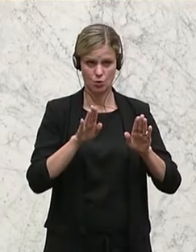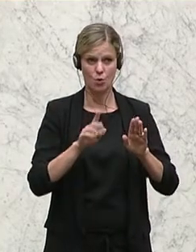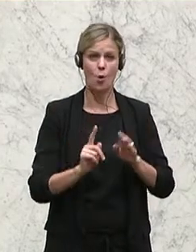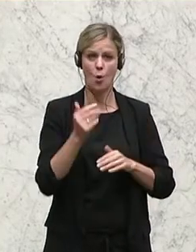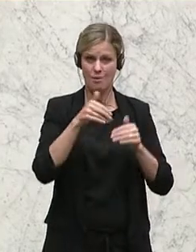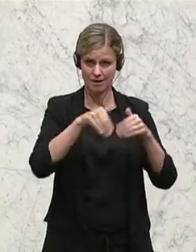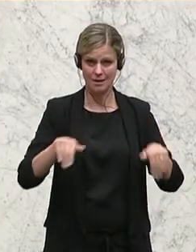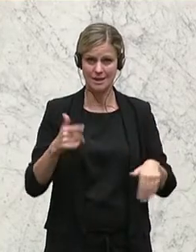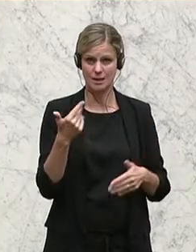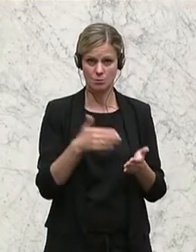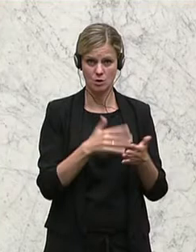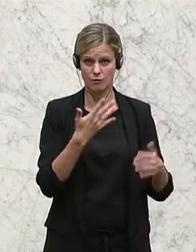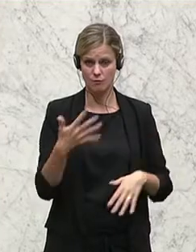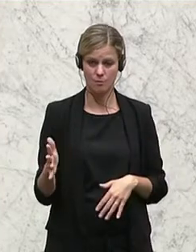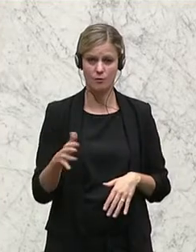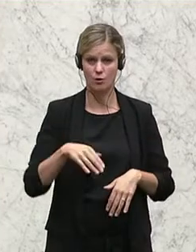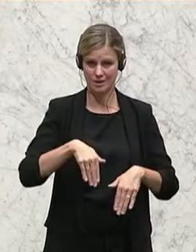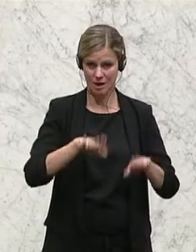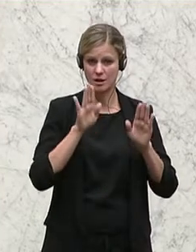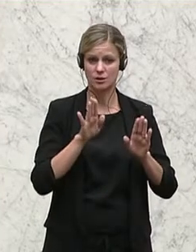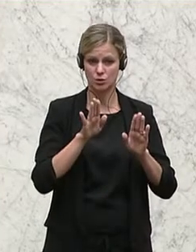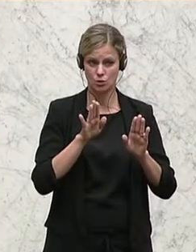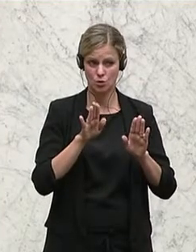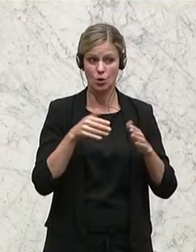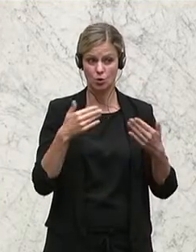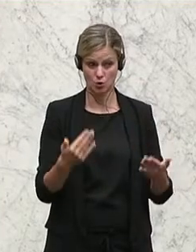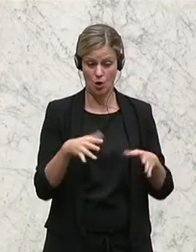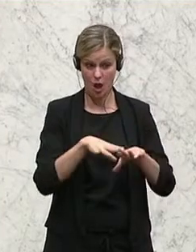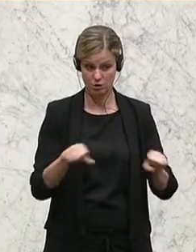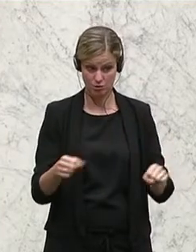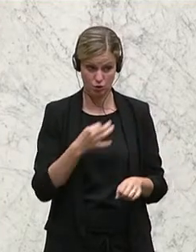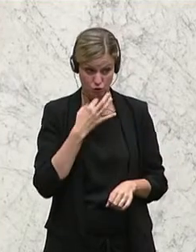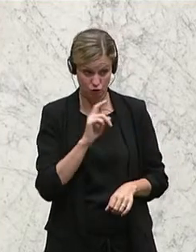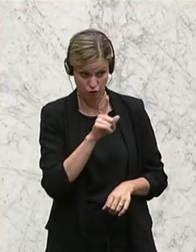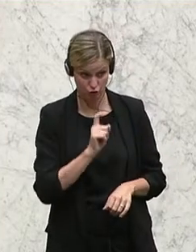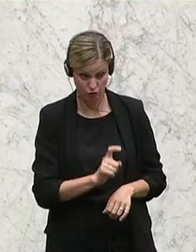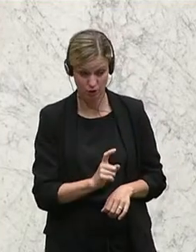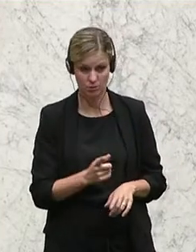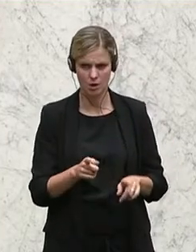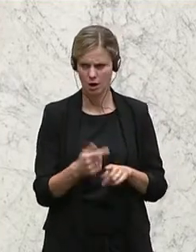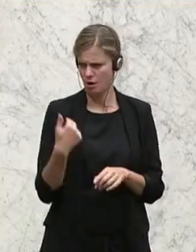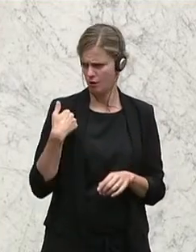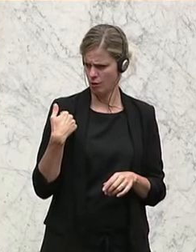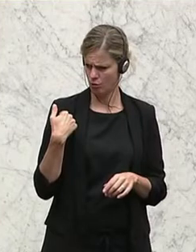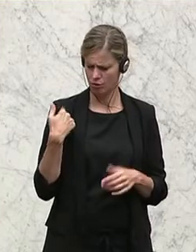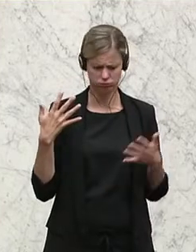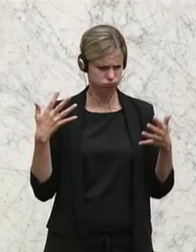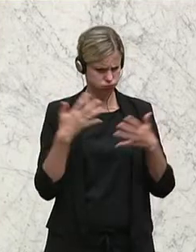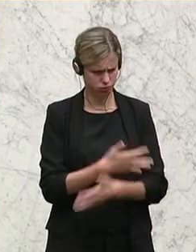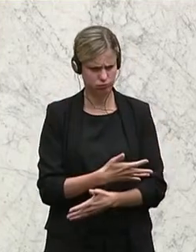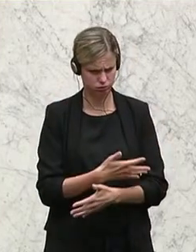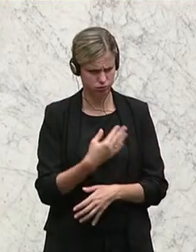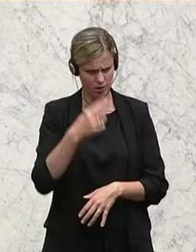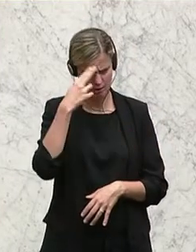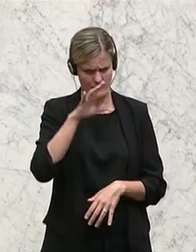7.500 Asylsuchenden festgelegt. Stimmt das? Vor kurzem gab es eine große Verwirrung, Herr Kollege, eine